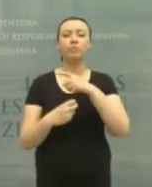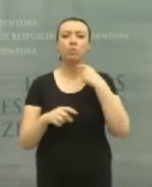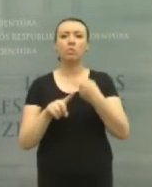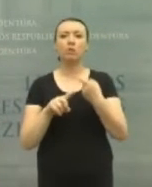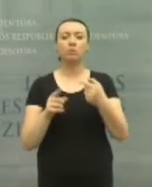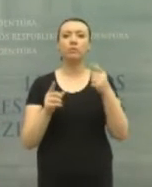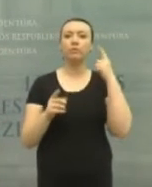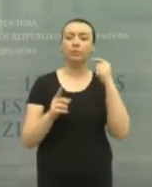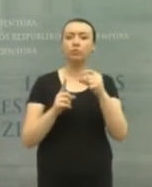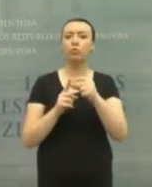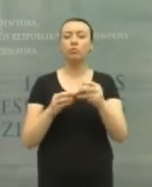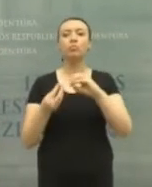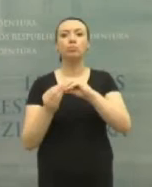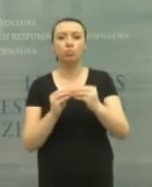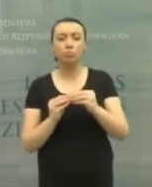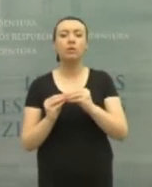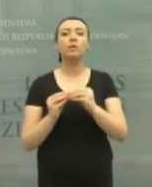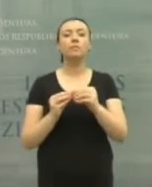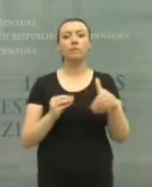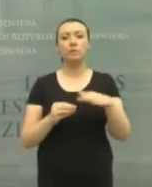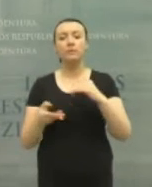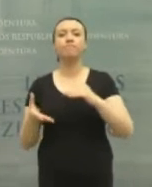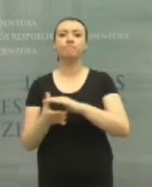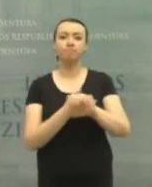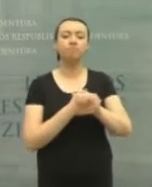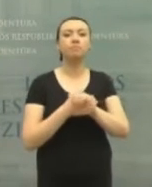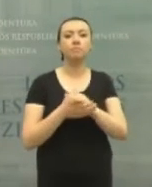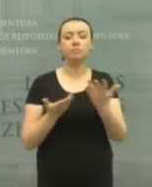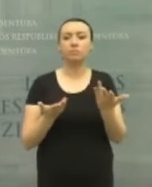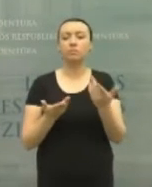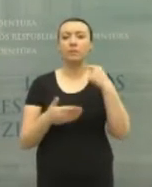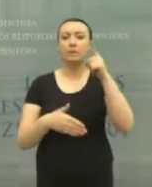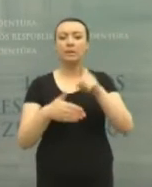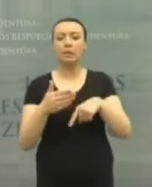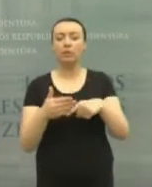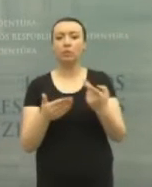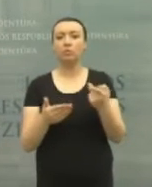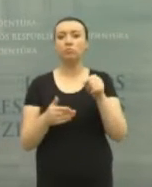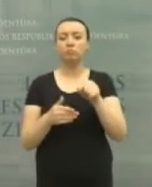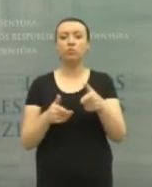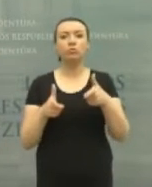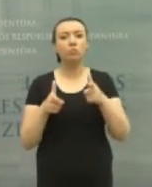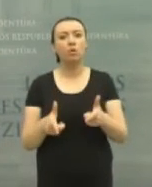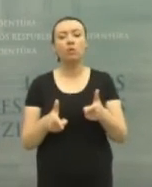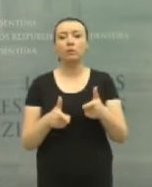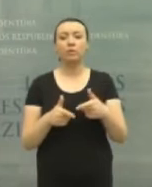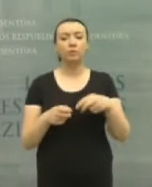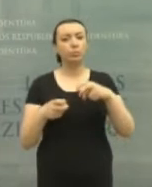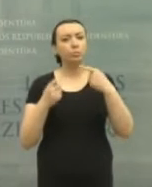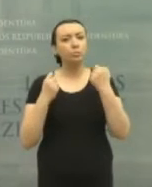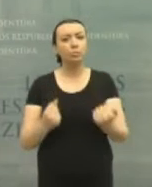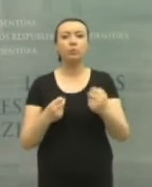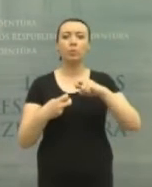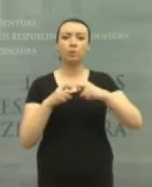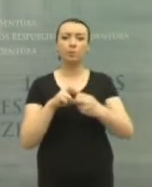girdėjau žodį, sutarėme vieningai ir tai eikia vilčių, kad šitą tikrai nelengvą problemą